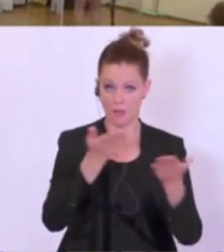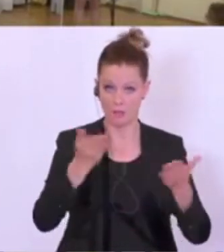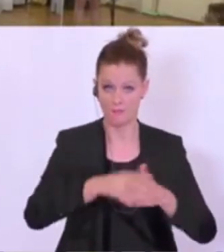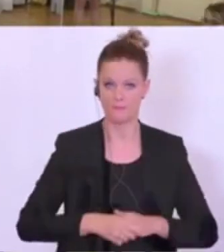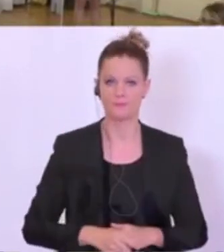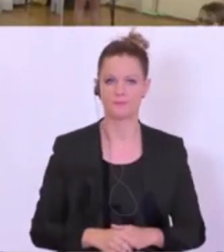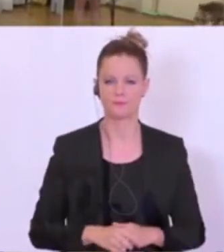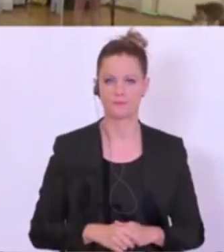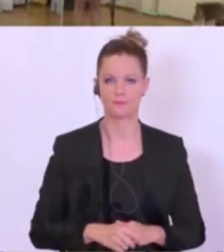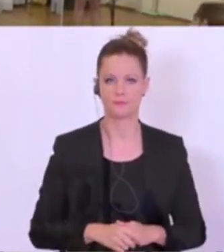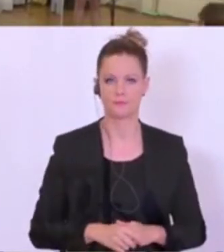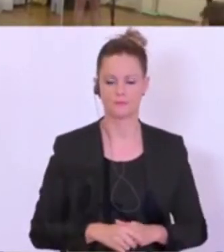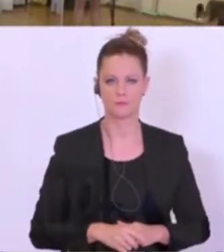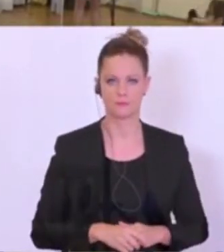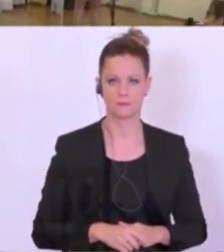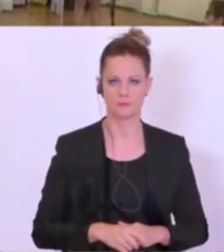Bitte.